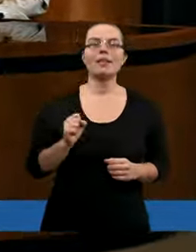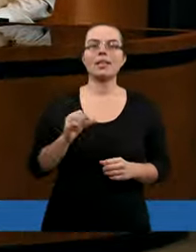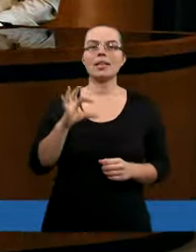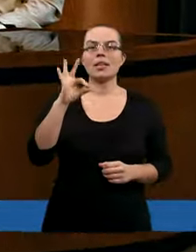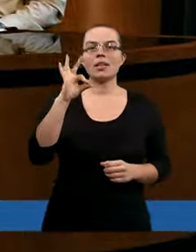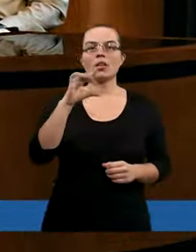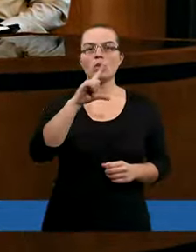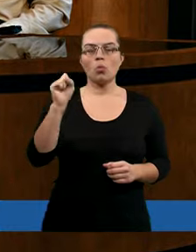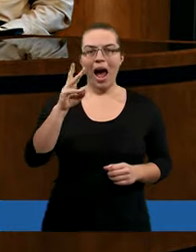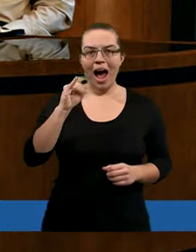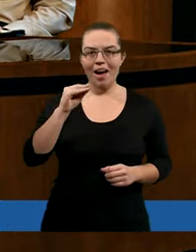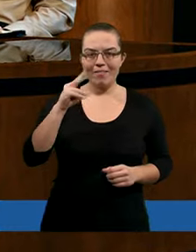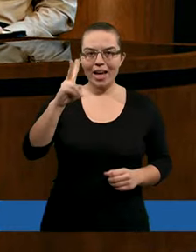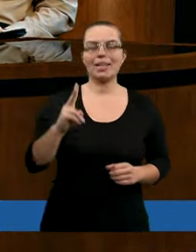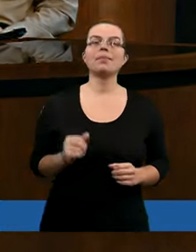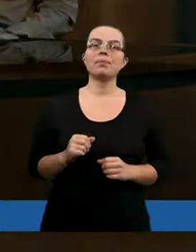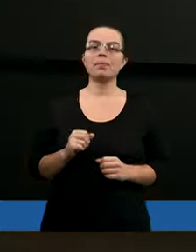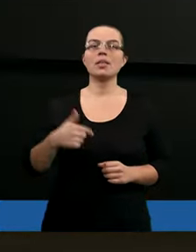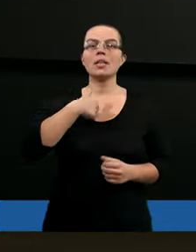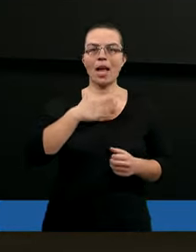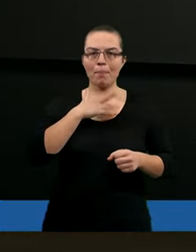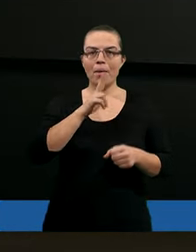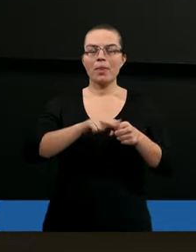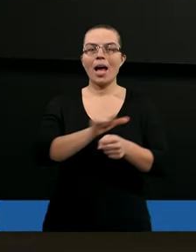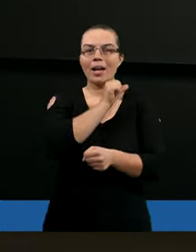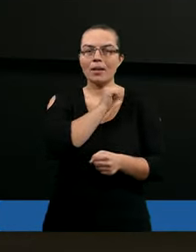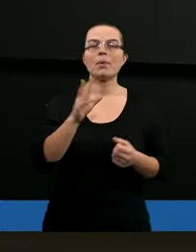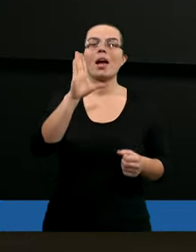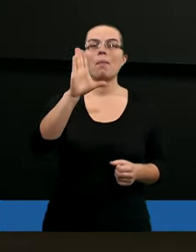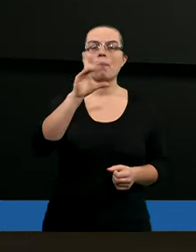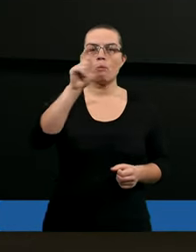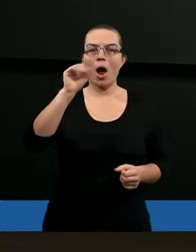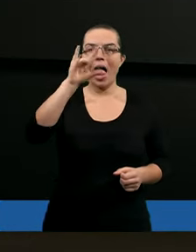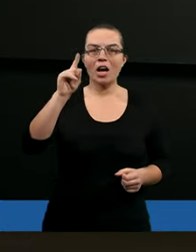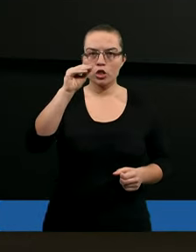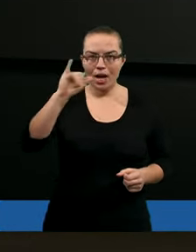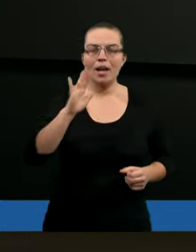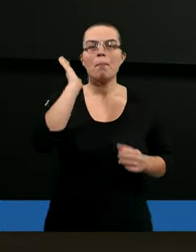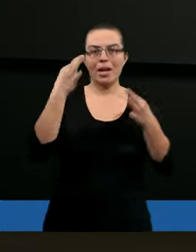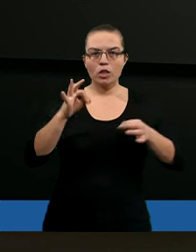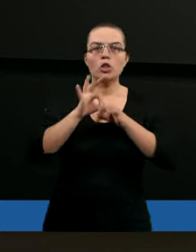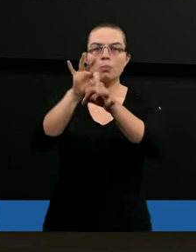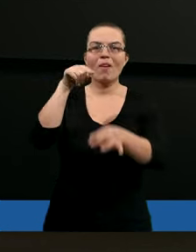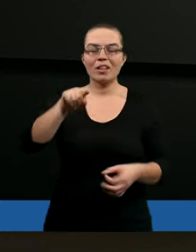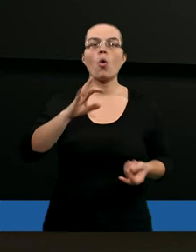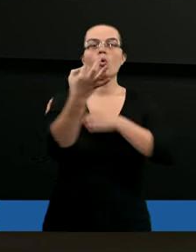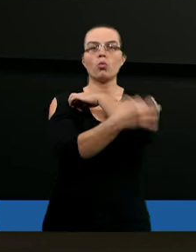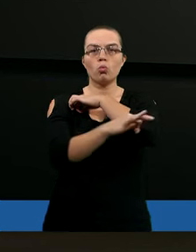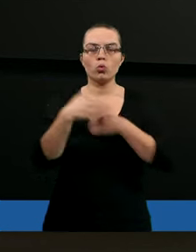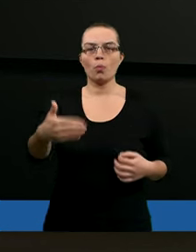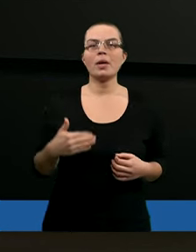i Sławek. Ja mam na imię Błażej. Będę dzisiaj prowadził to studium.